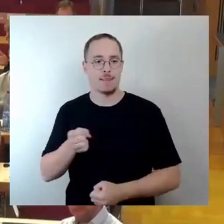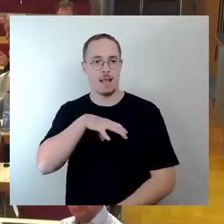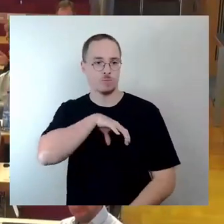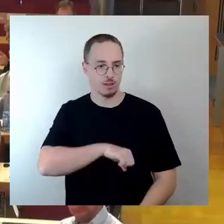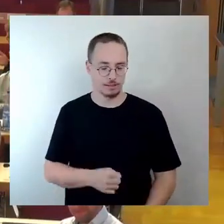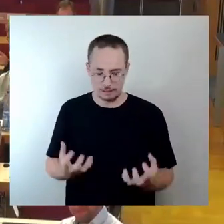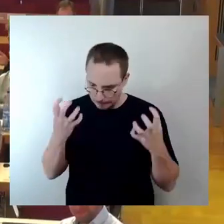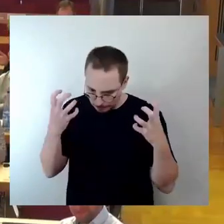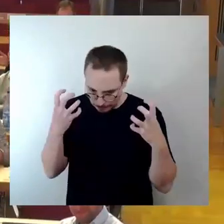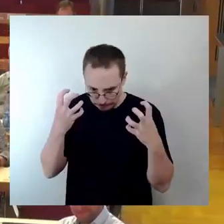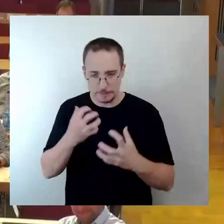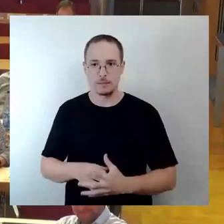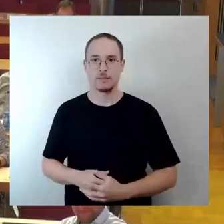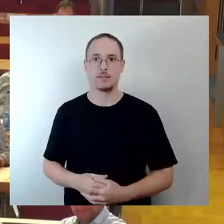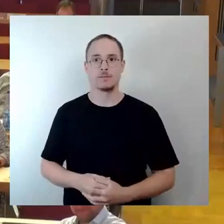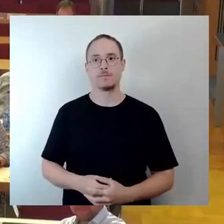Wie vereinbart